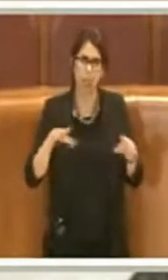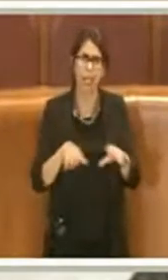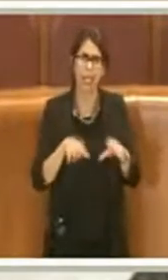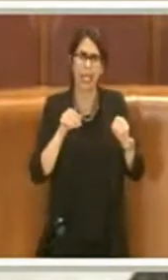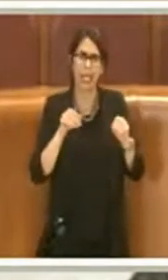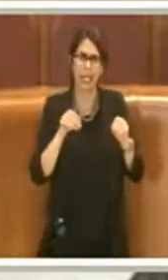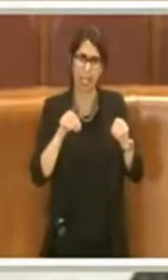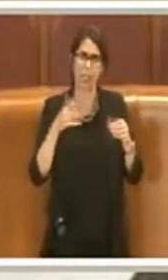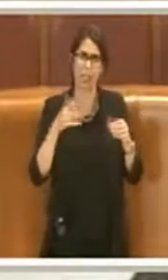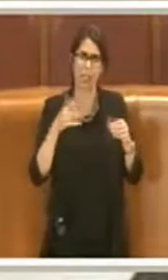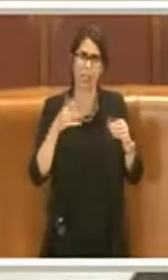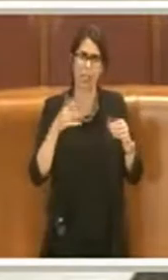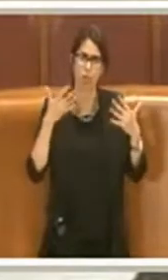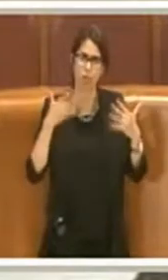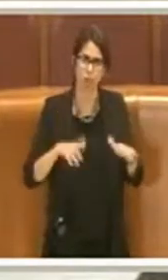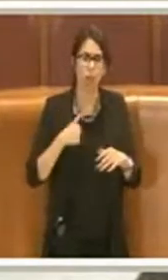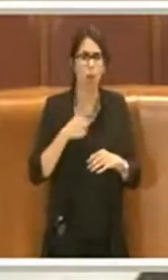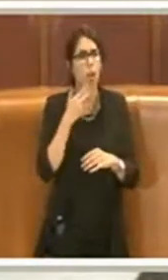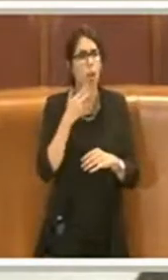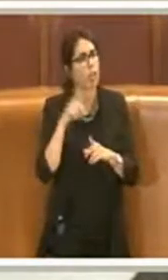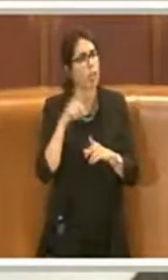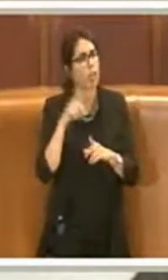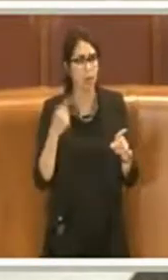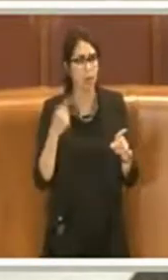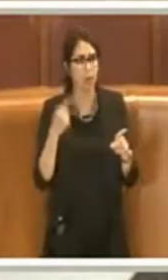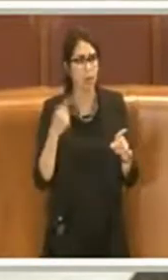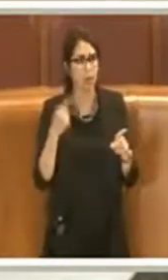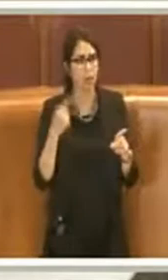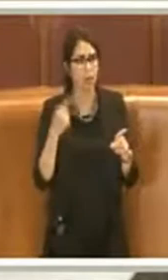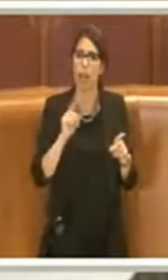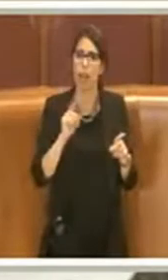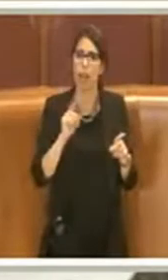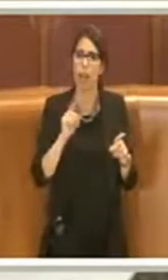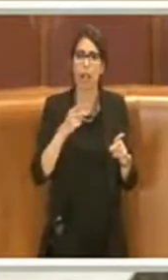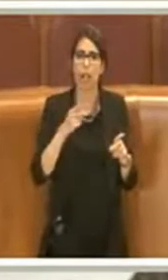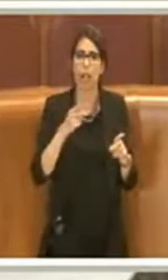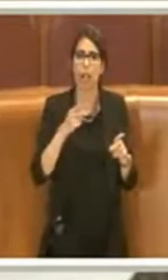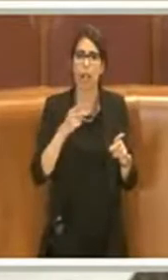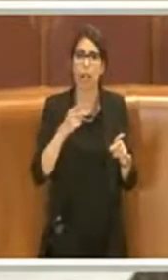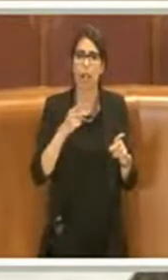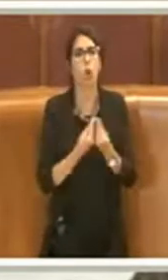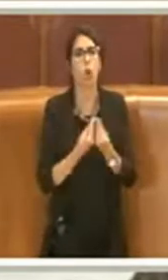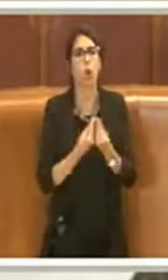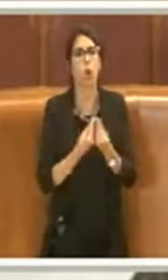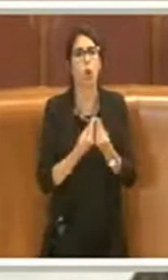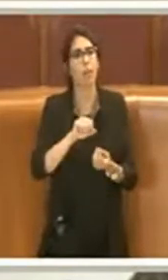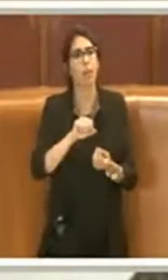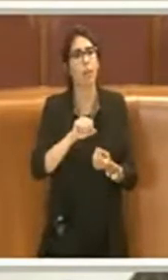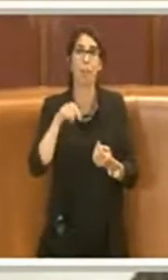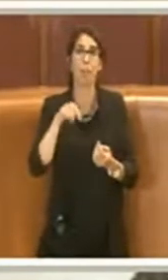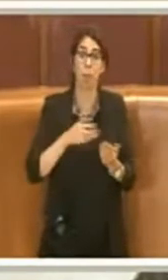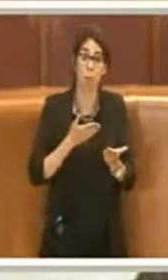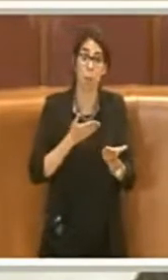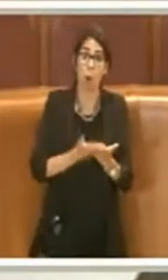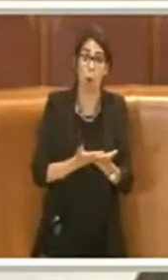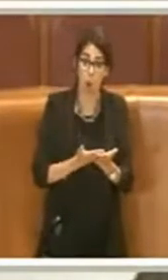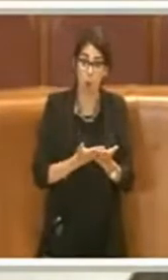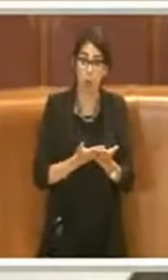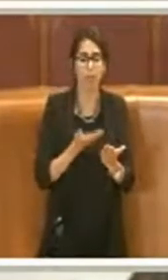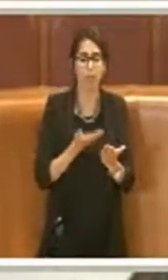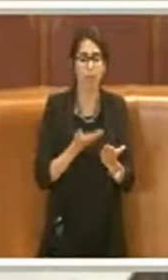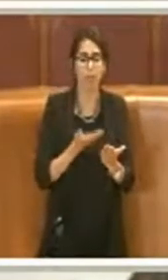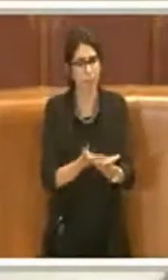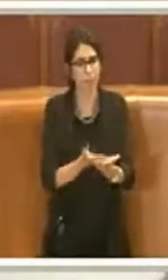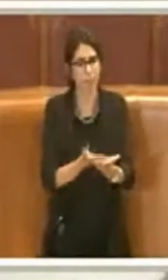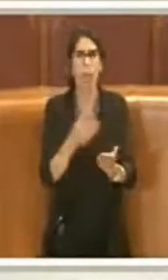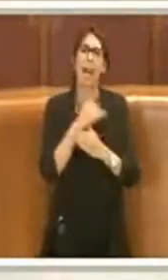Io vorrei ricordare, l'ha detto il collega Fassina, la mozione è stata presentata a metà maggio e di recente a